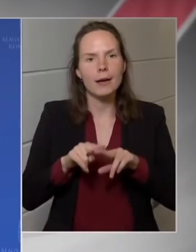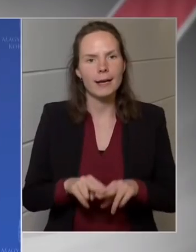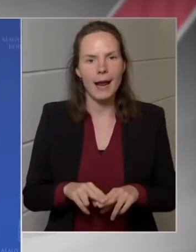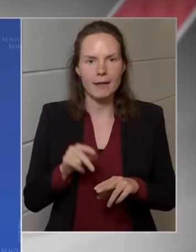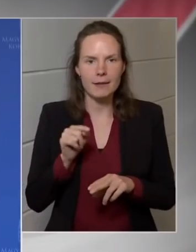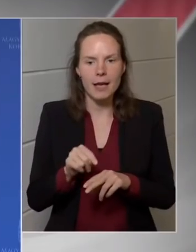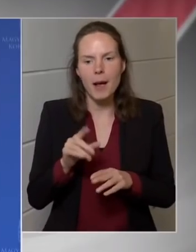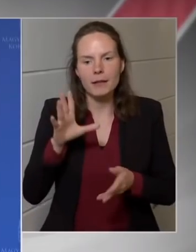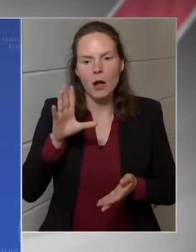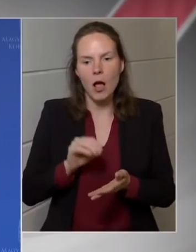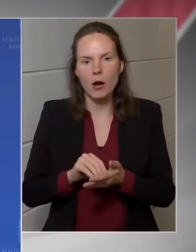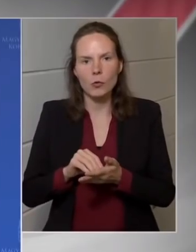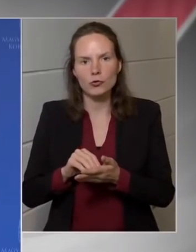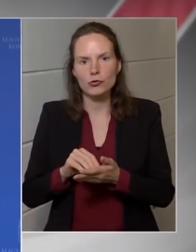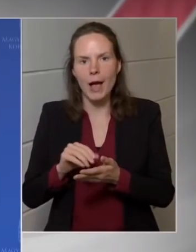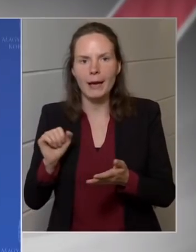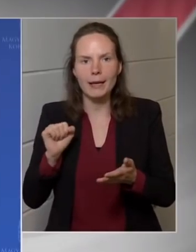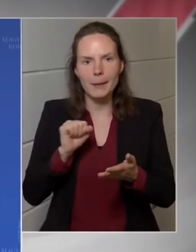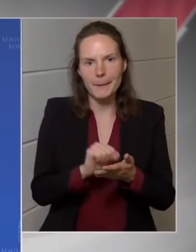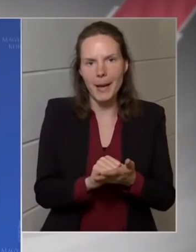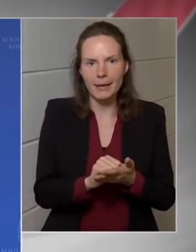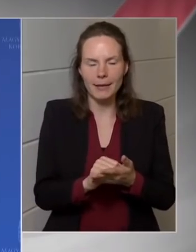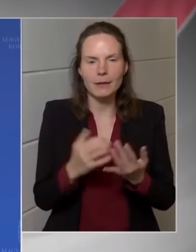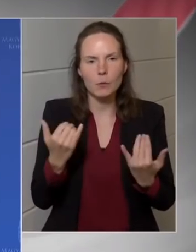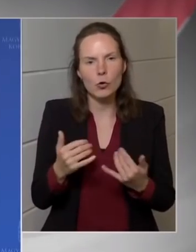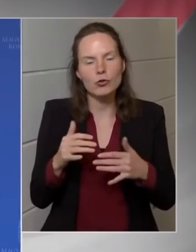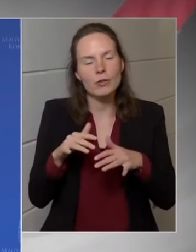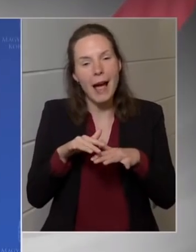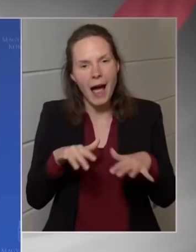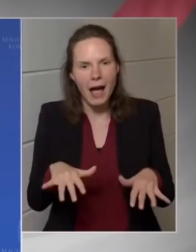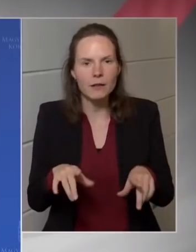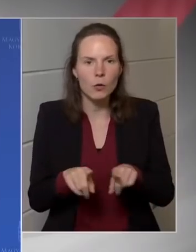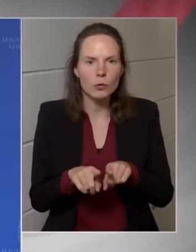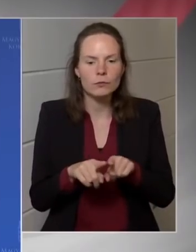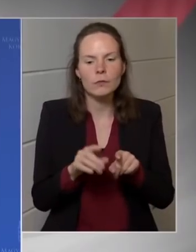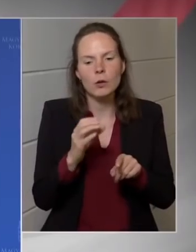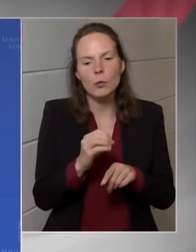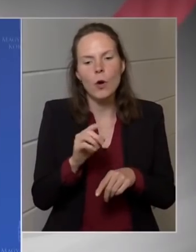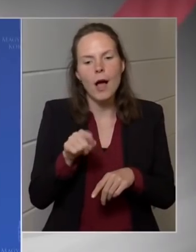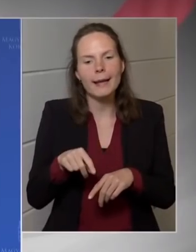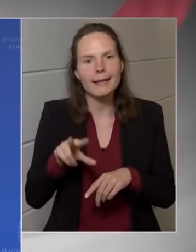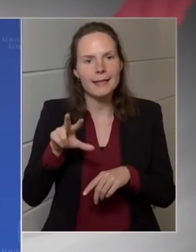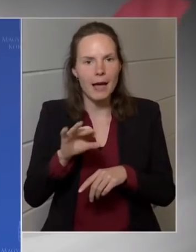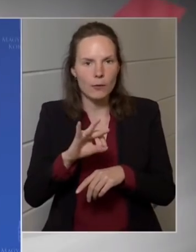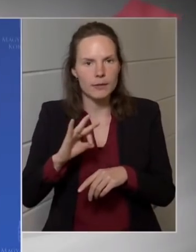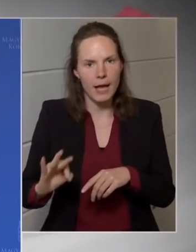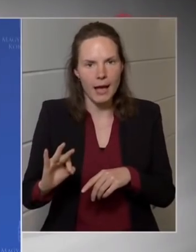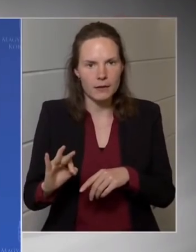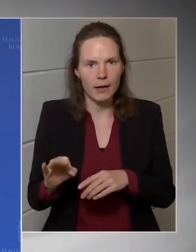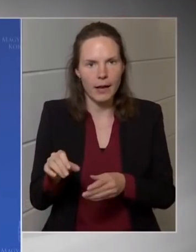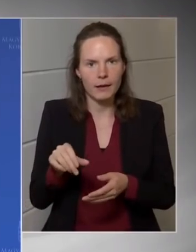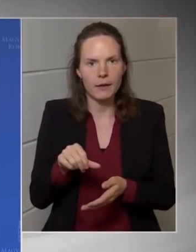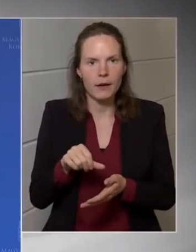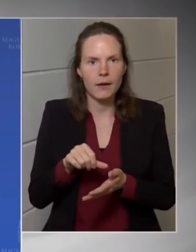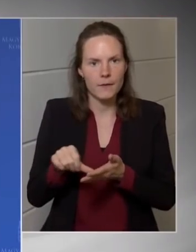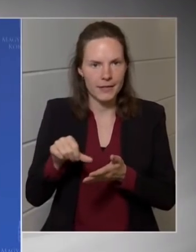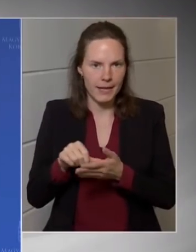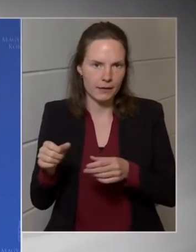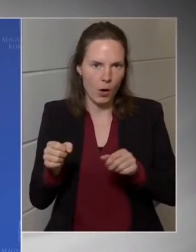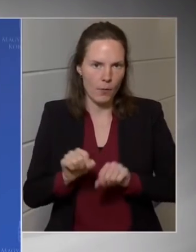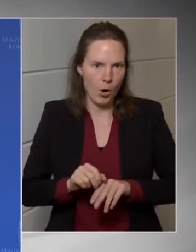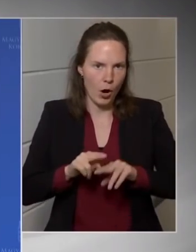lakossági betétekre jelenleg átlagosan egy ilyen 0,3 százalékot füzet ma a bankrendszer.